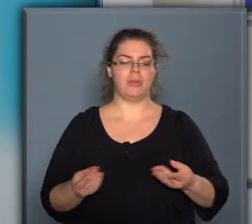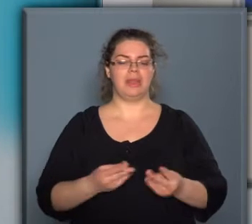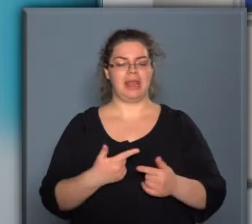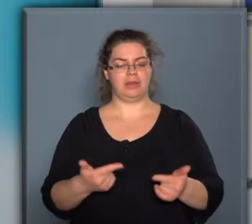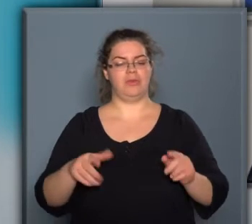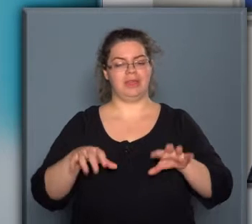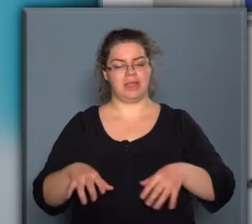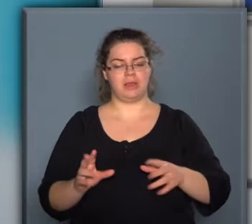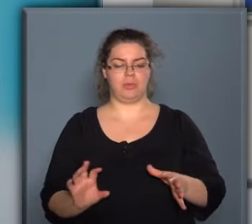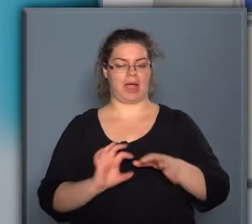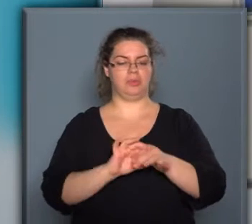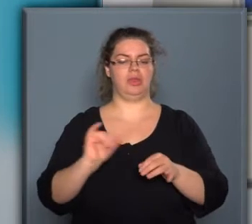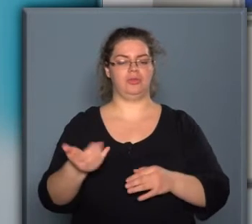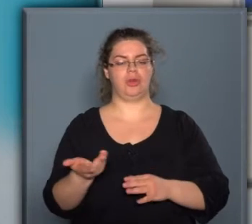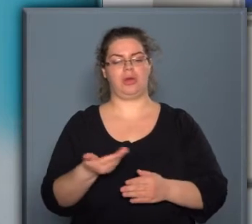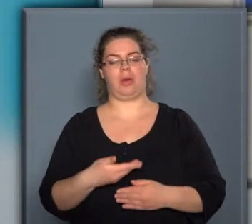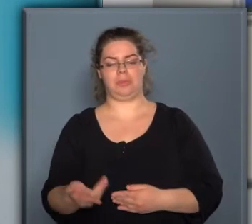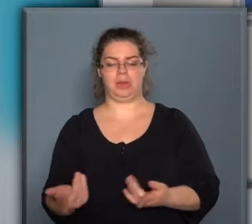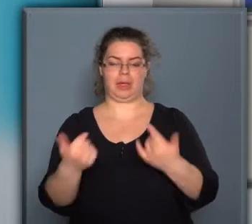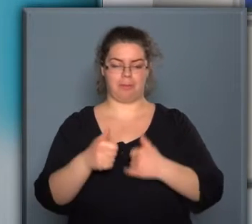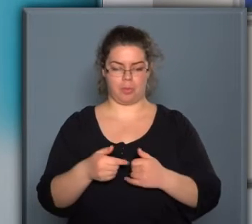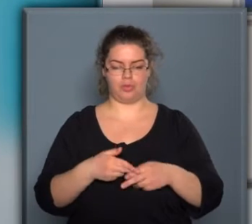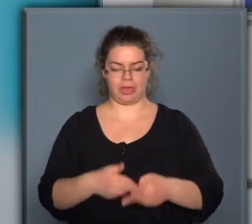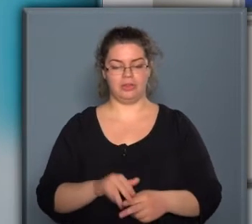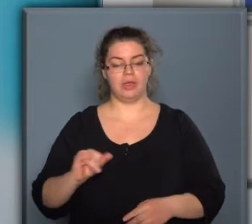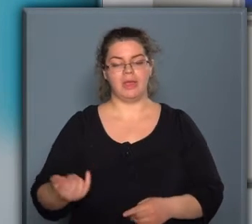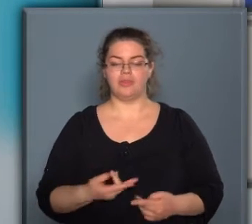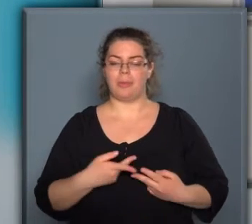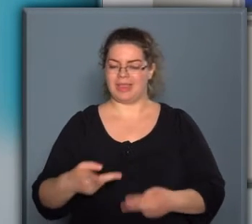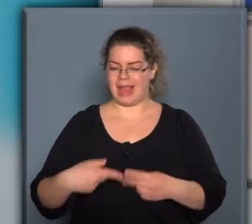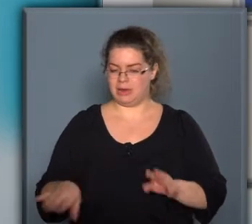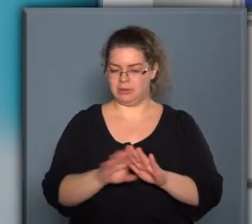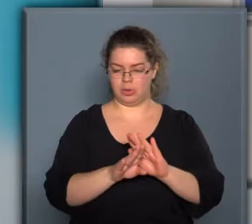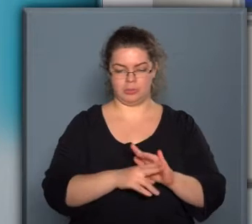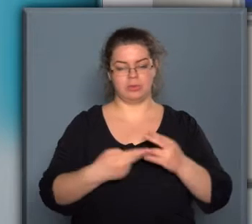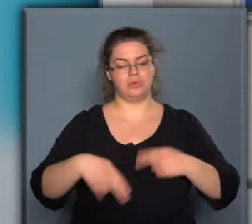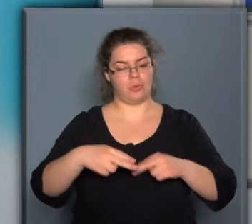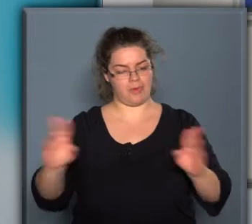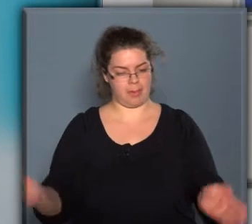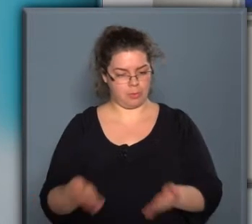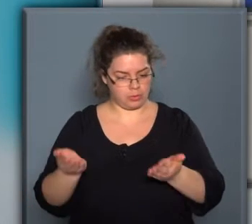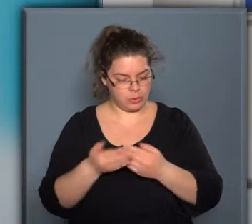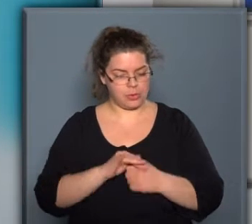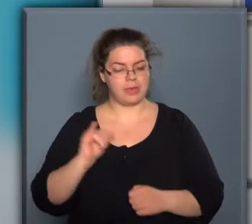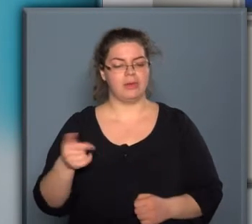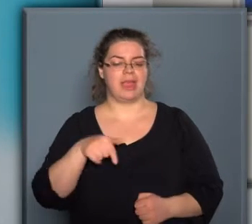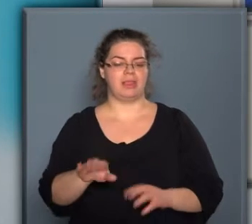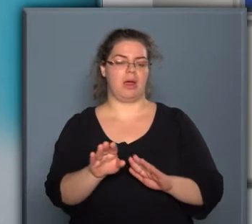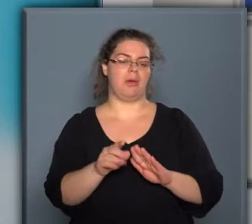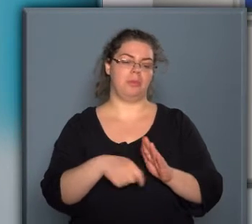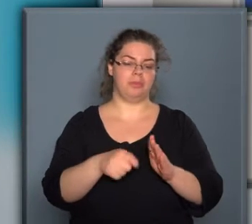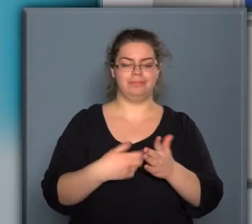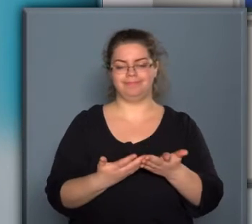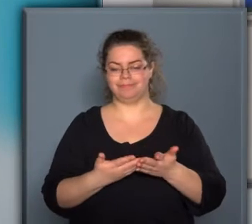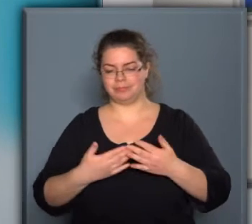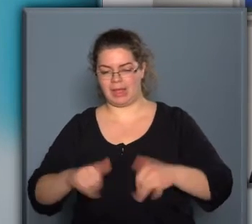bekapcsolódjanak, és ebből kapjanak szintén segítséget. A beszállítói programokat tovább fogjuk ösztönözni. Ugye ez a program